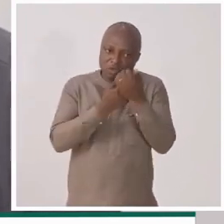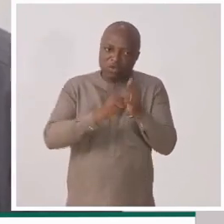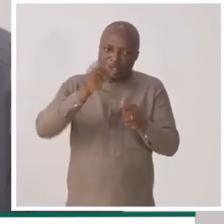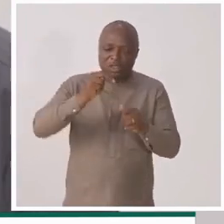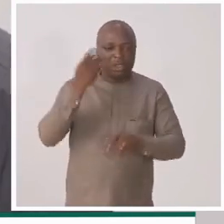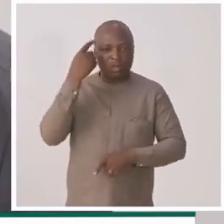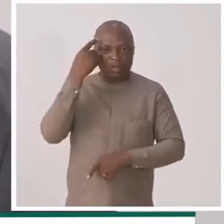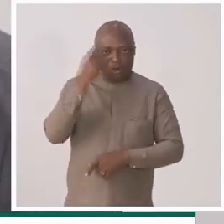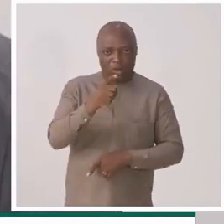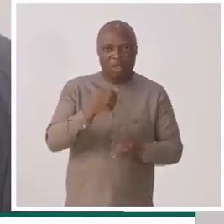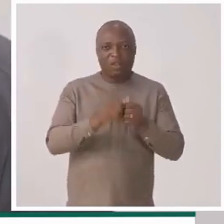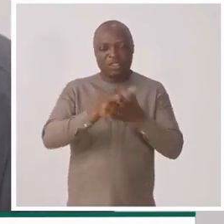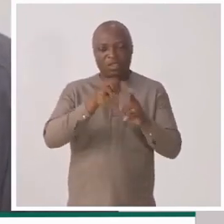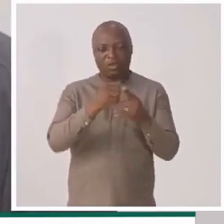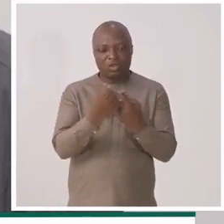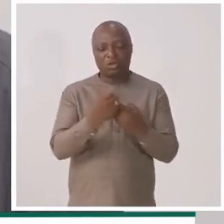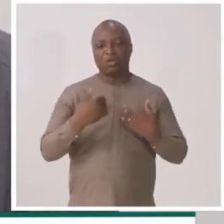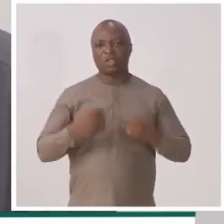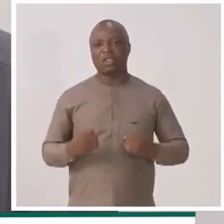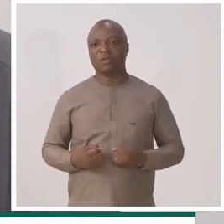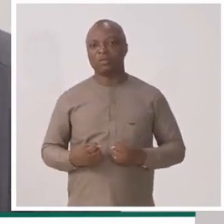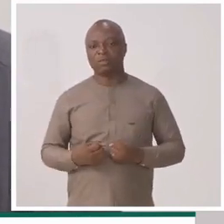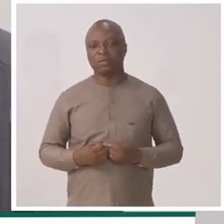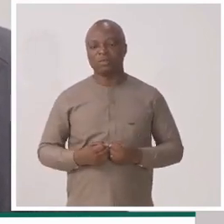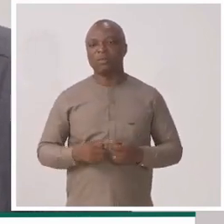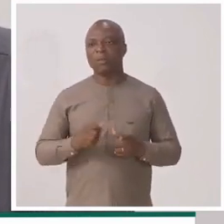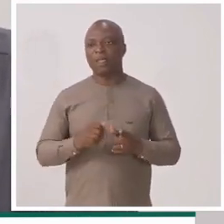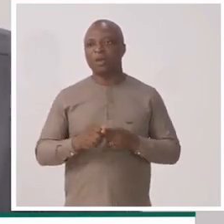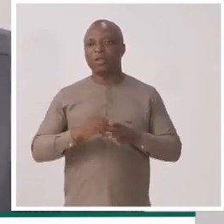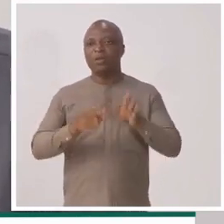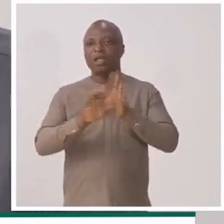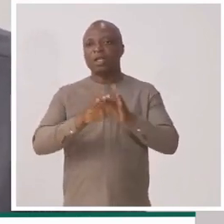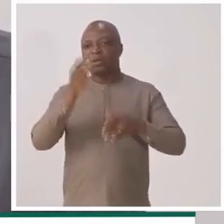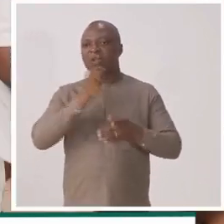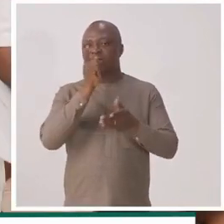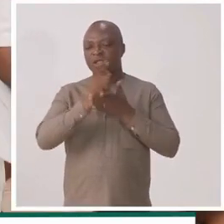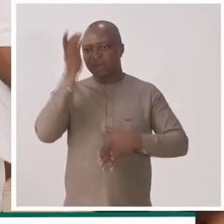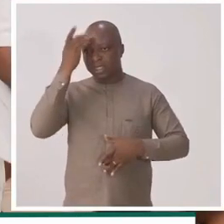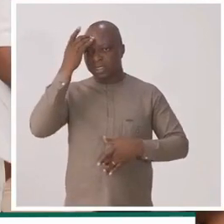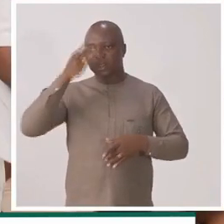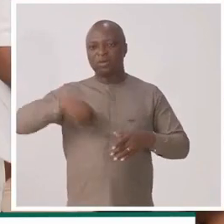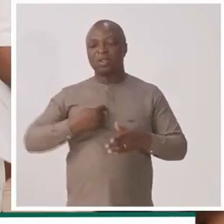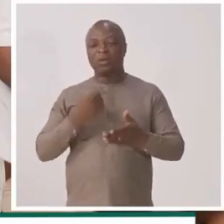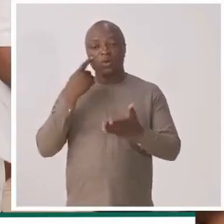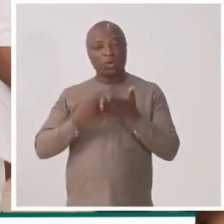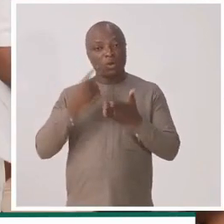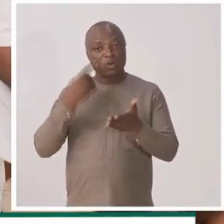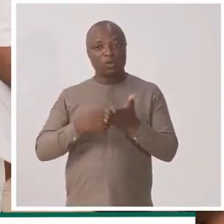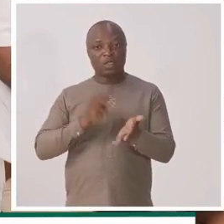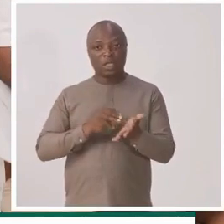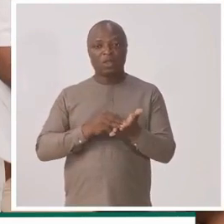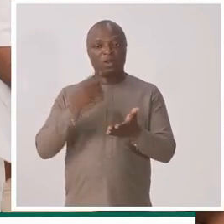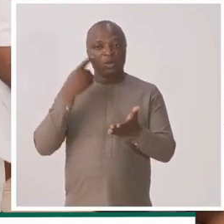pour lui par rapport à son état de santé. Alors, dans le cas de l'assurance maladie, ce qu'on appelle le contrôle